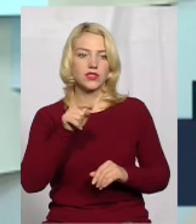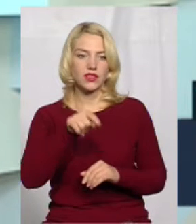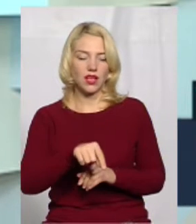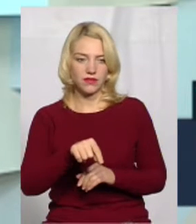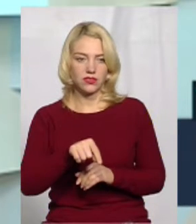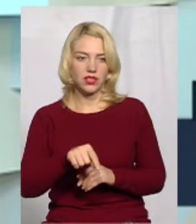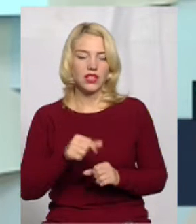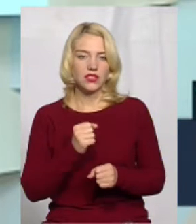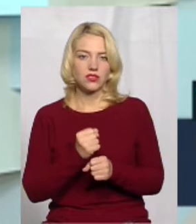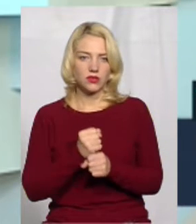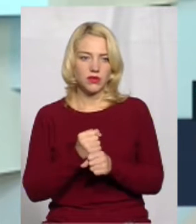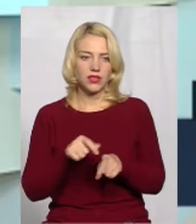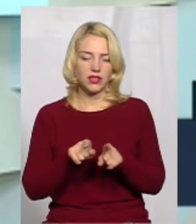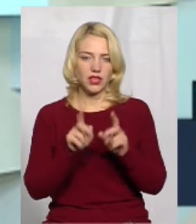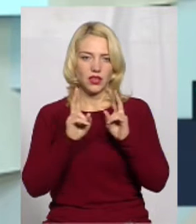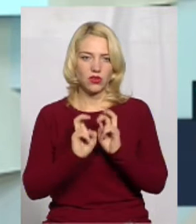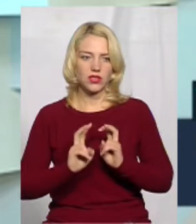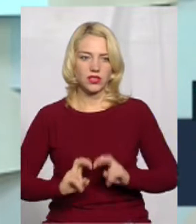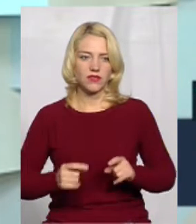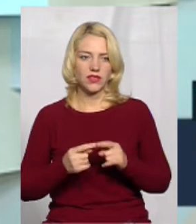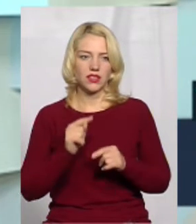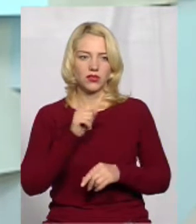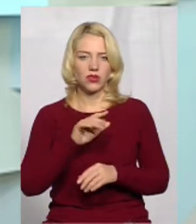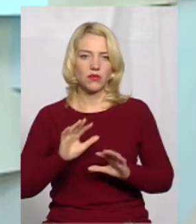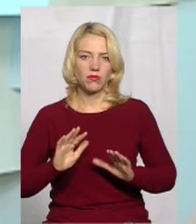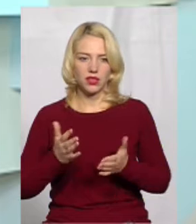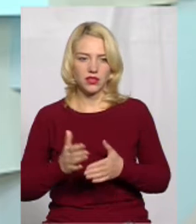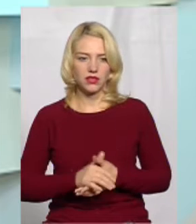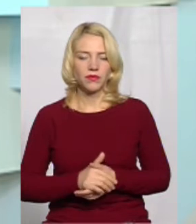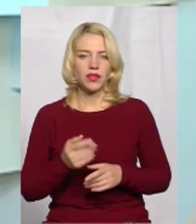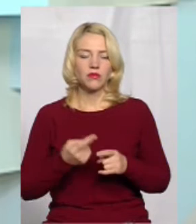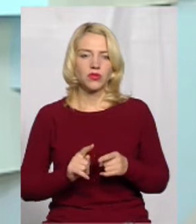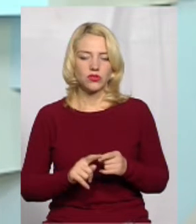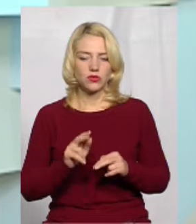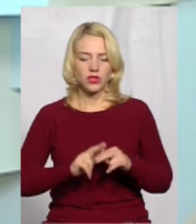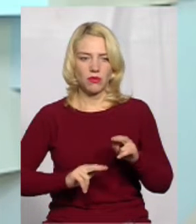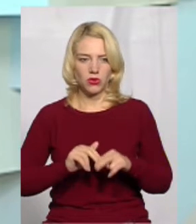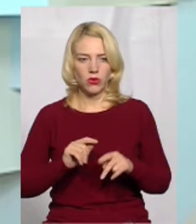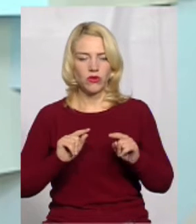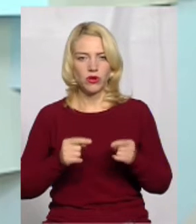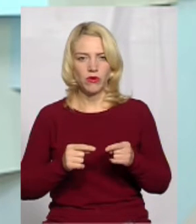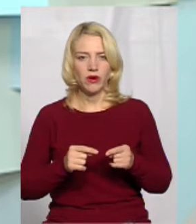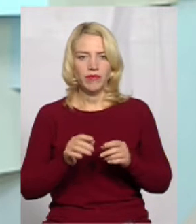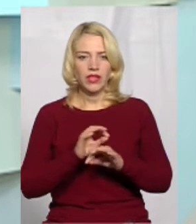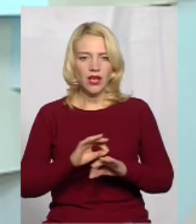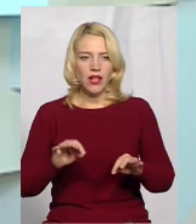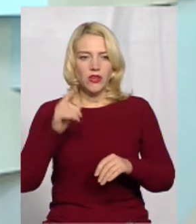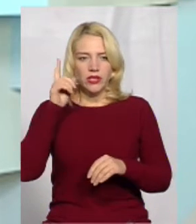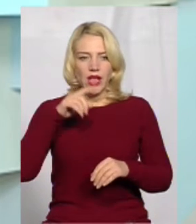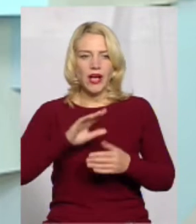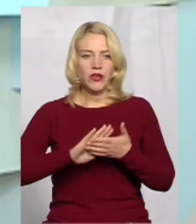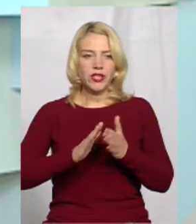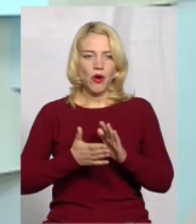Доброго вечора. Зробила таке розслідування на той момент про цю забудову, тому ідеально знаю